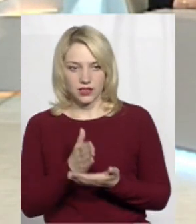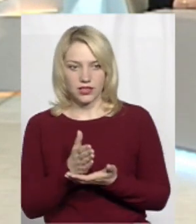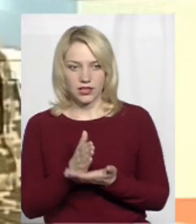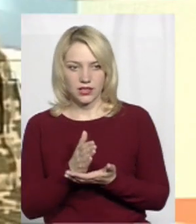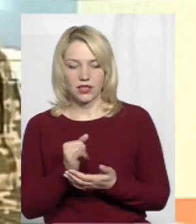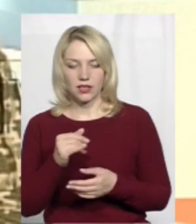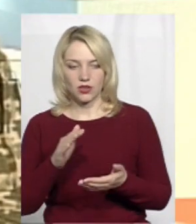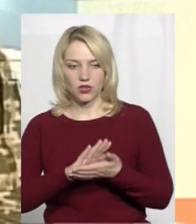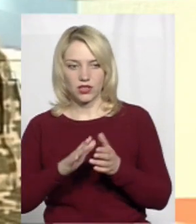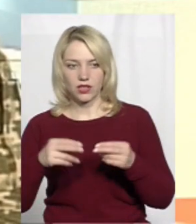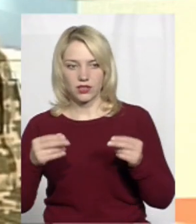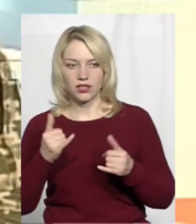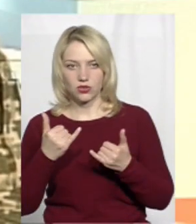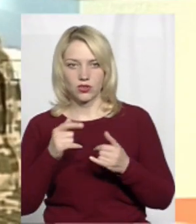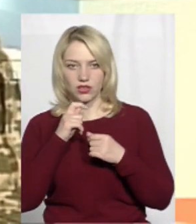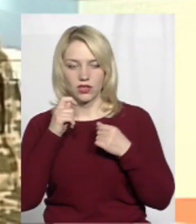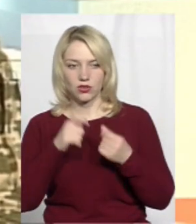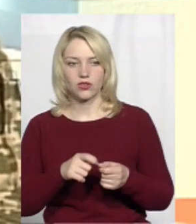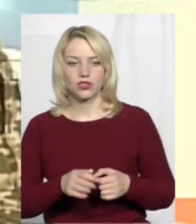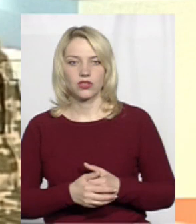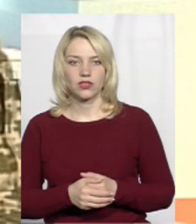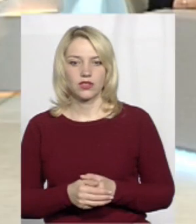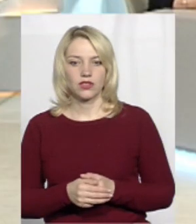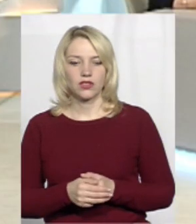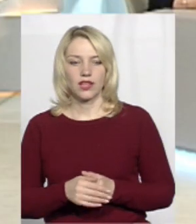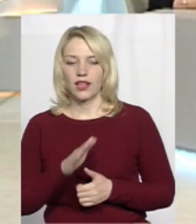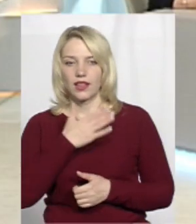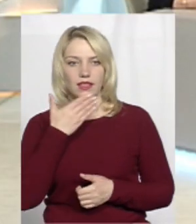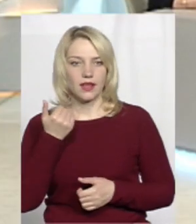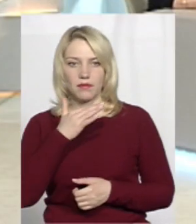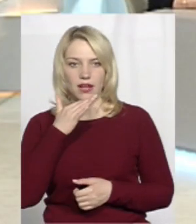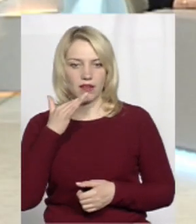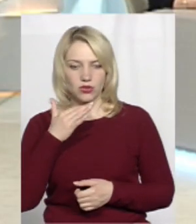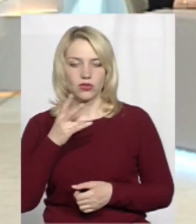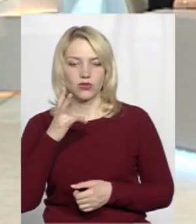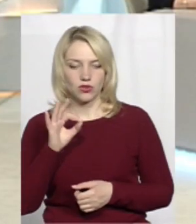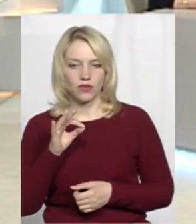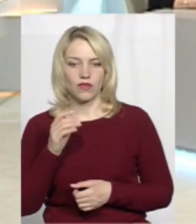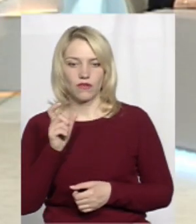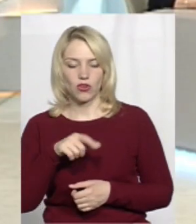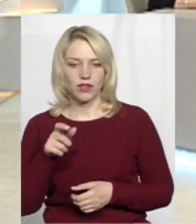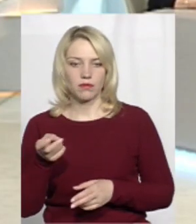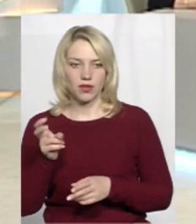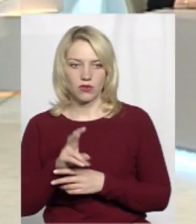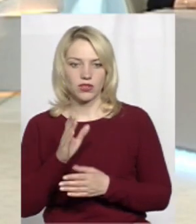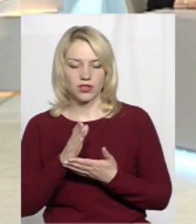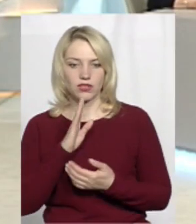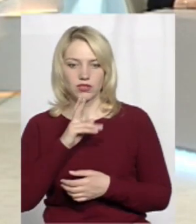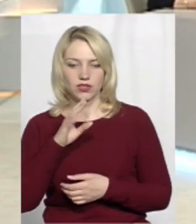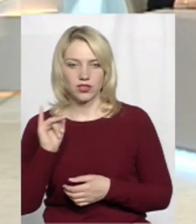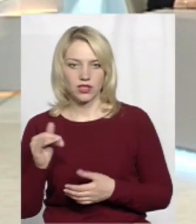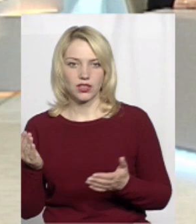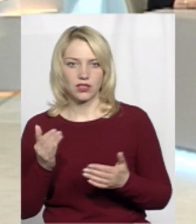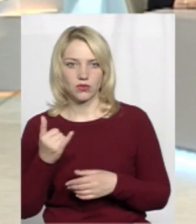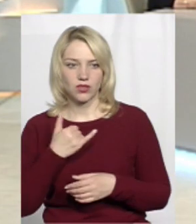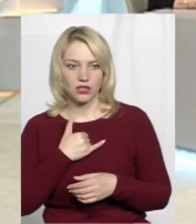сьогодні, до речі, нагороджено. Небагато, але вони приходять. Є жінки, які у